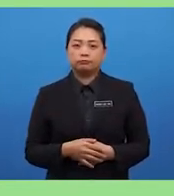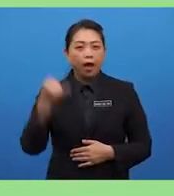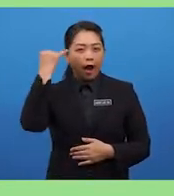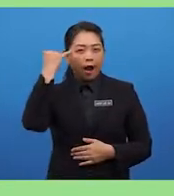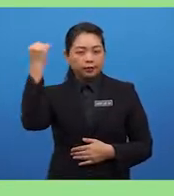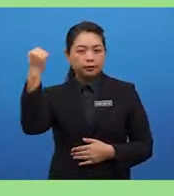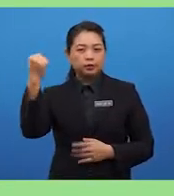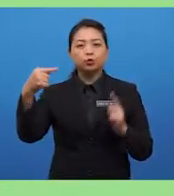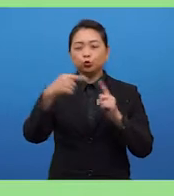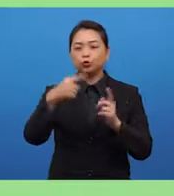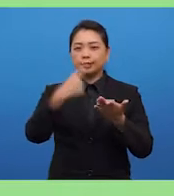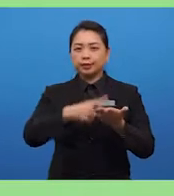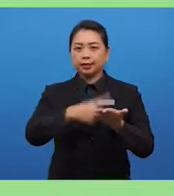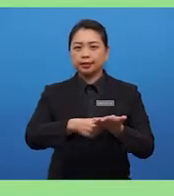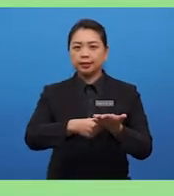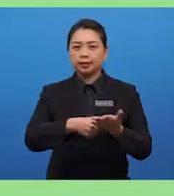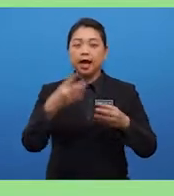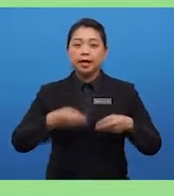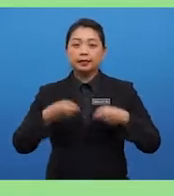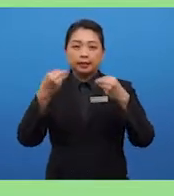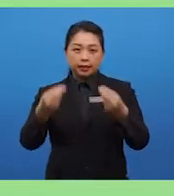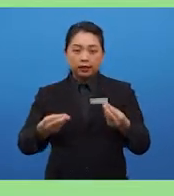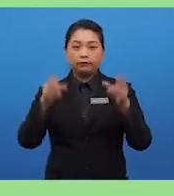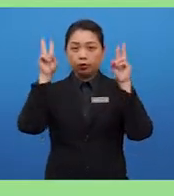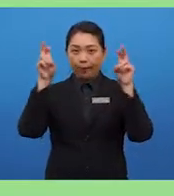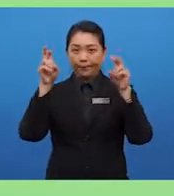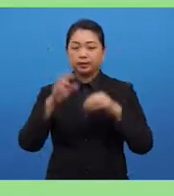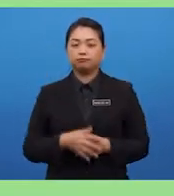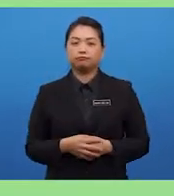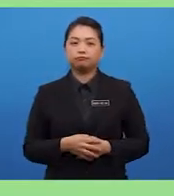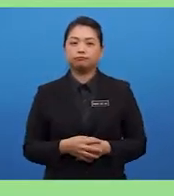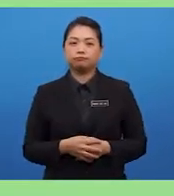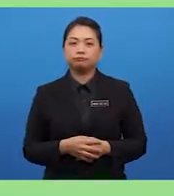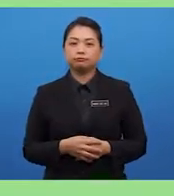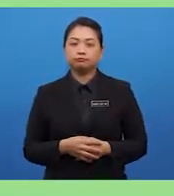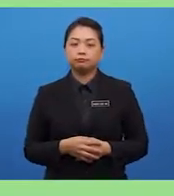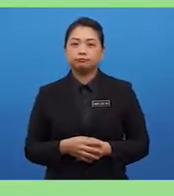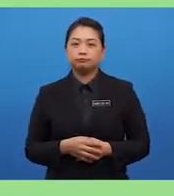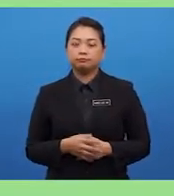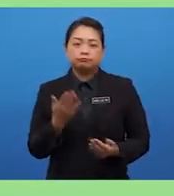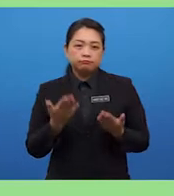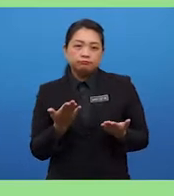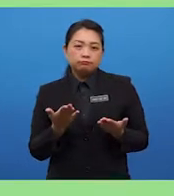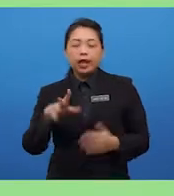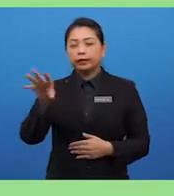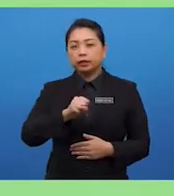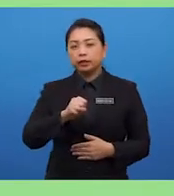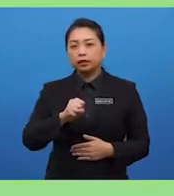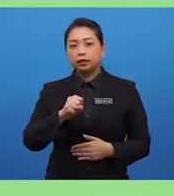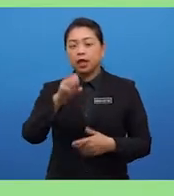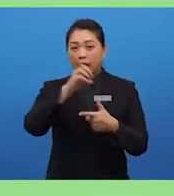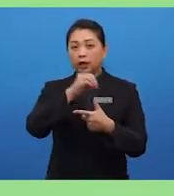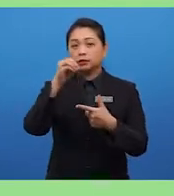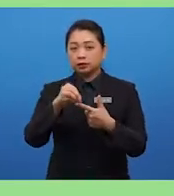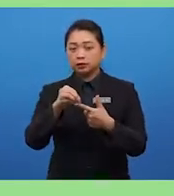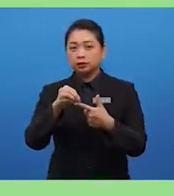ideas to discuss the given topic may be taken either from